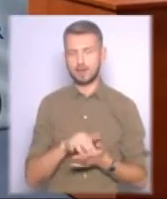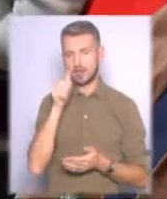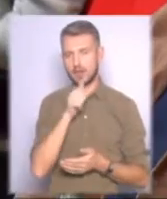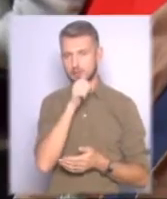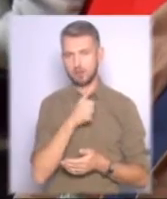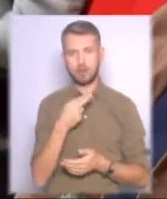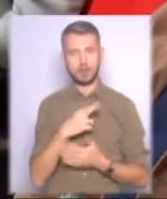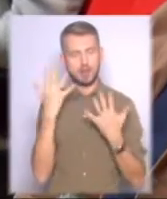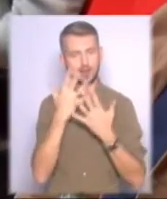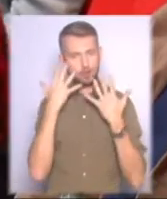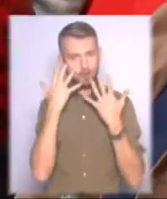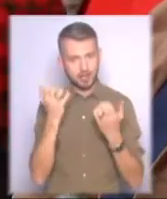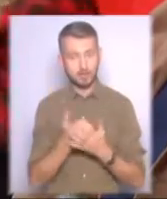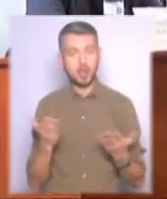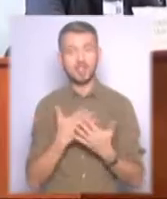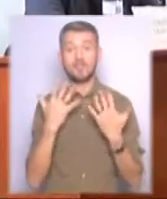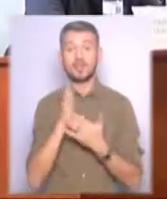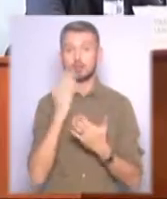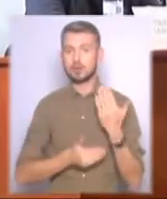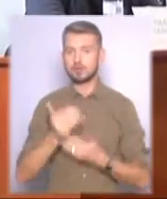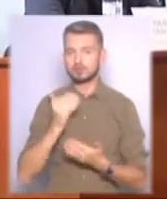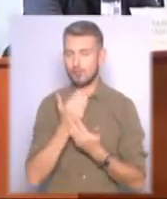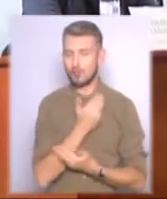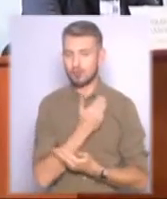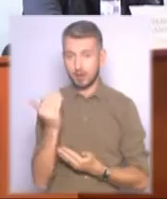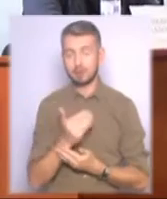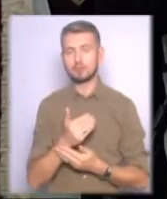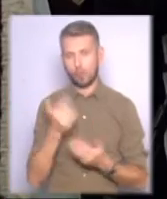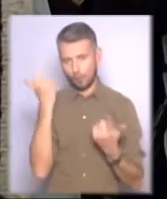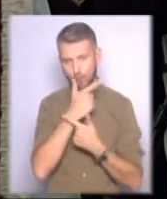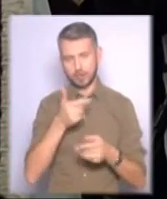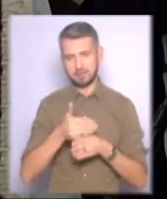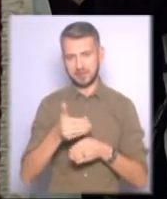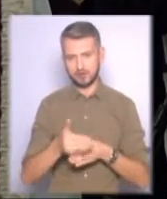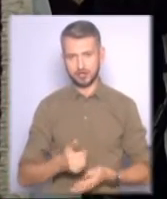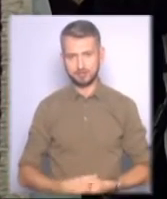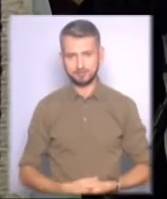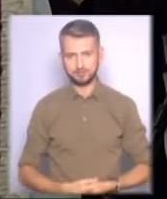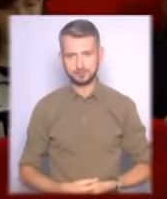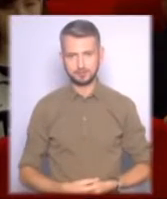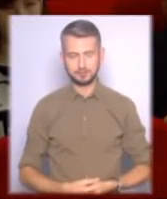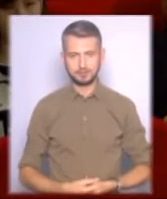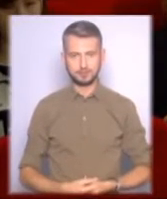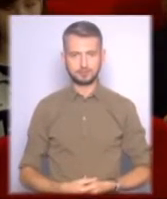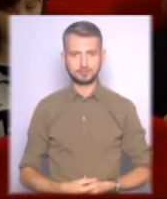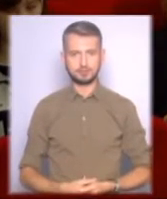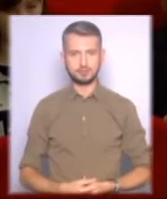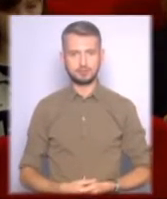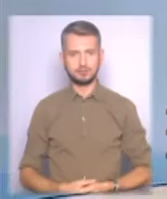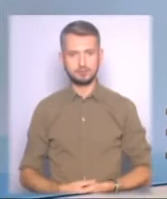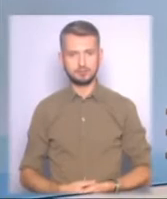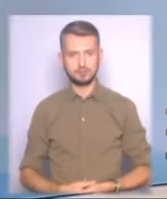кіноманів. Який фільм закриватиме молодість, організатори оголосять пізніше. Вероніка Сектим, Дмитро Кокотов, телеканал Київ.